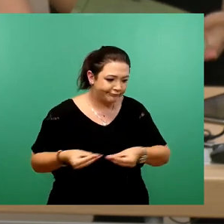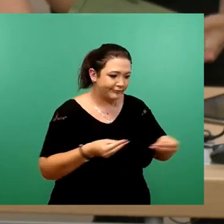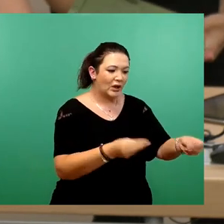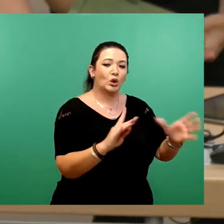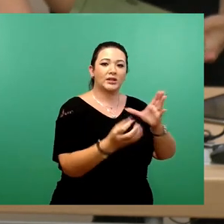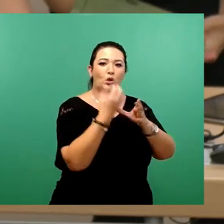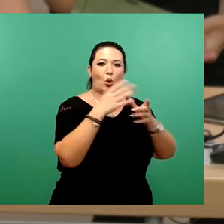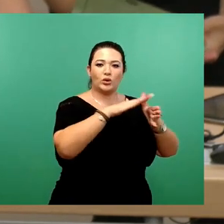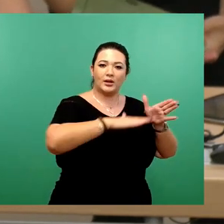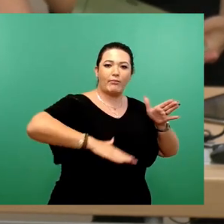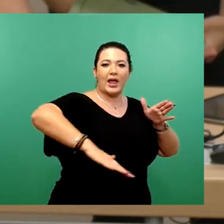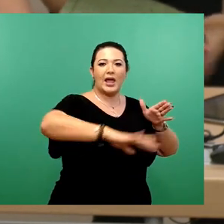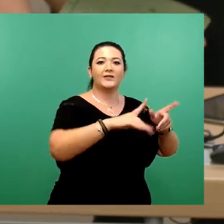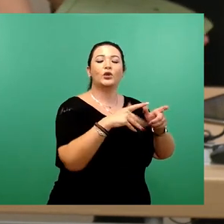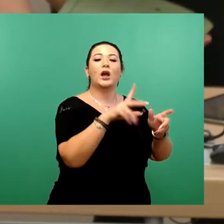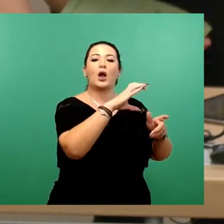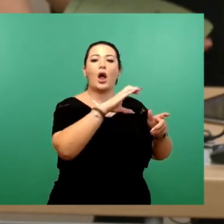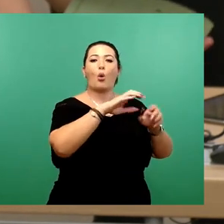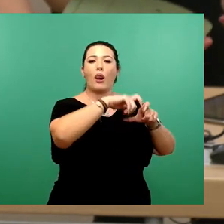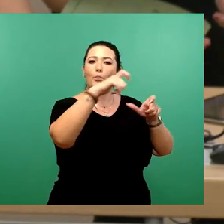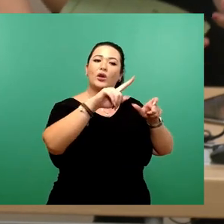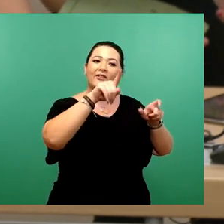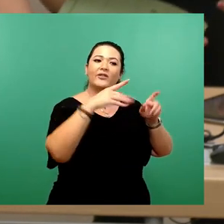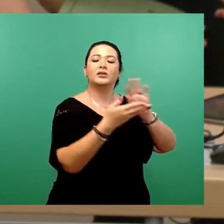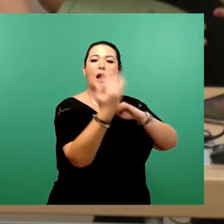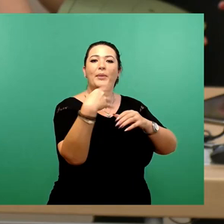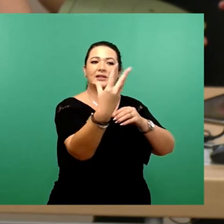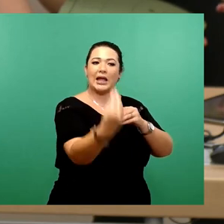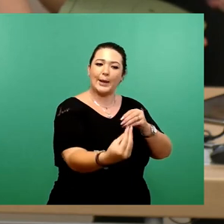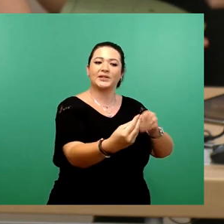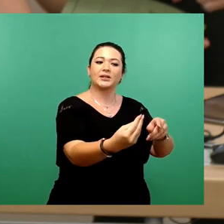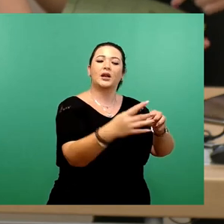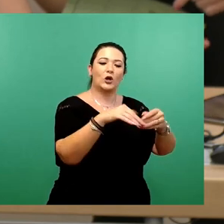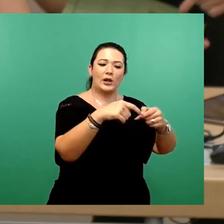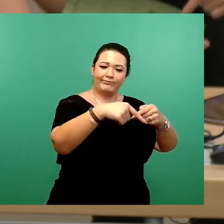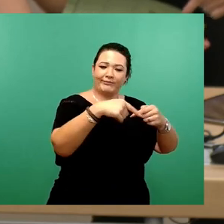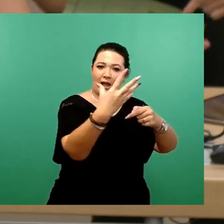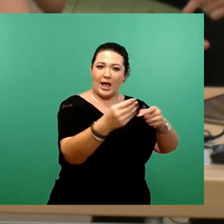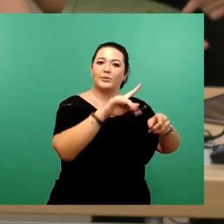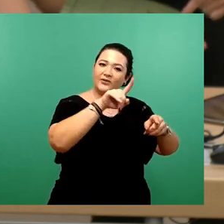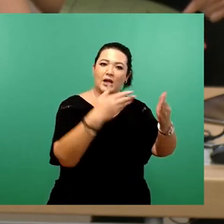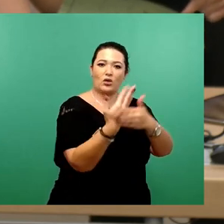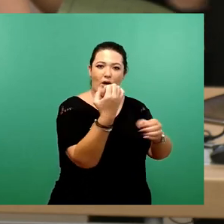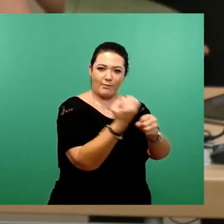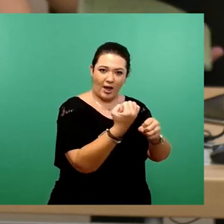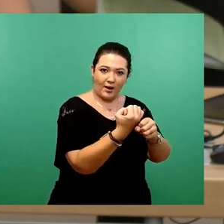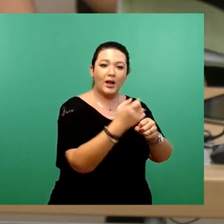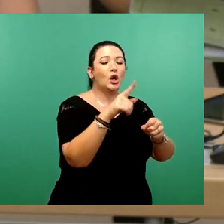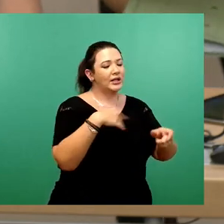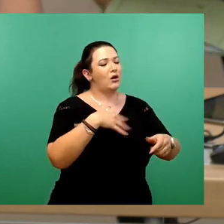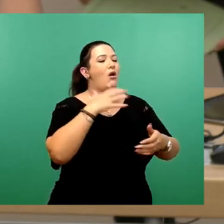der Carola-Brücke im Herbst wieder hergestellt sein und dann, wenn die Brücke saniert ist, auch wieder ausstrahlen und hoffentlich haltbarer sein.